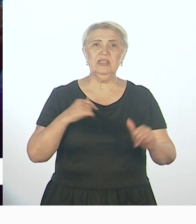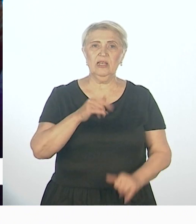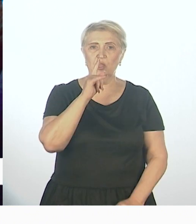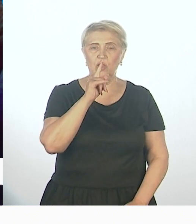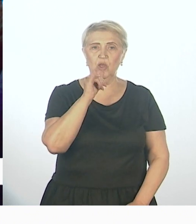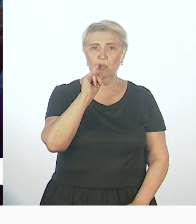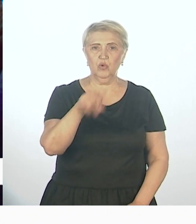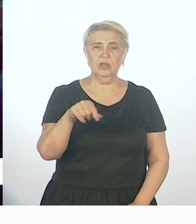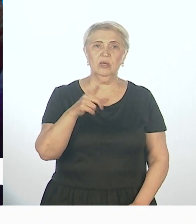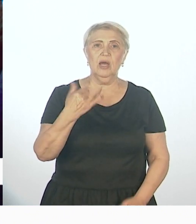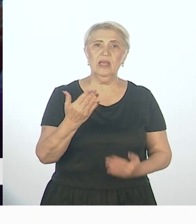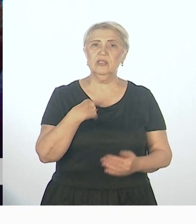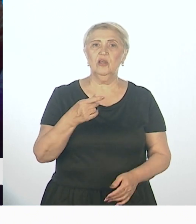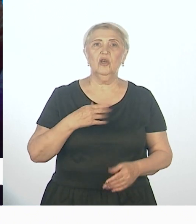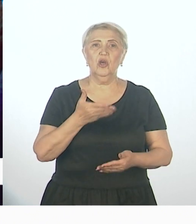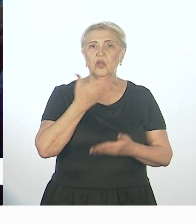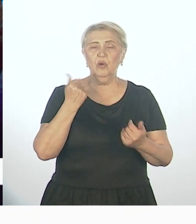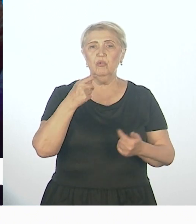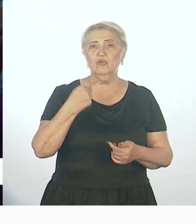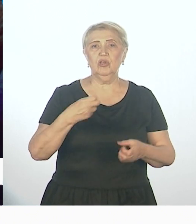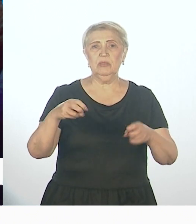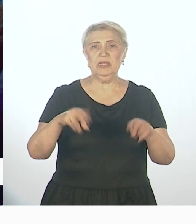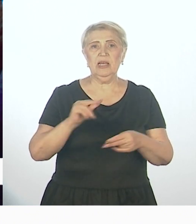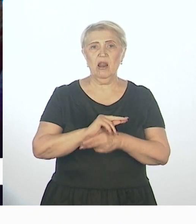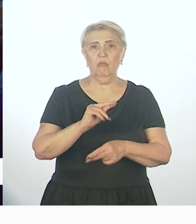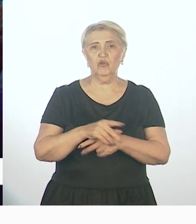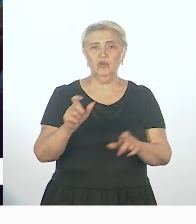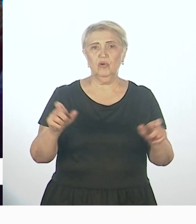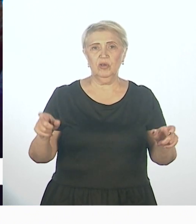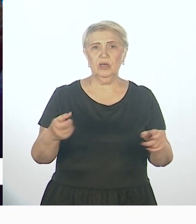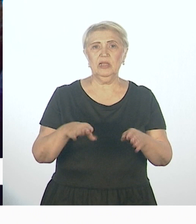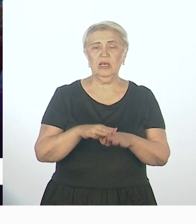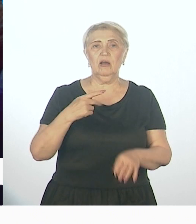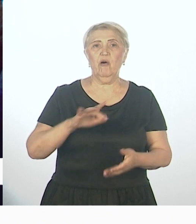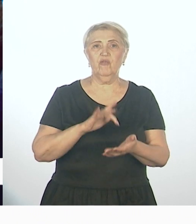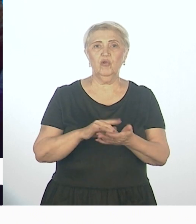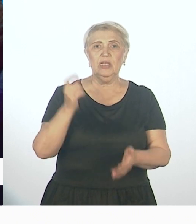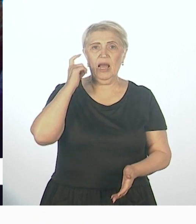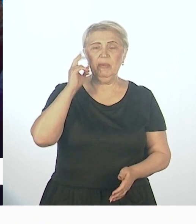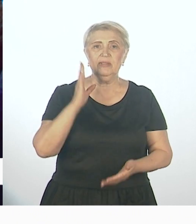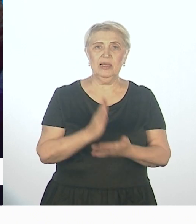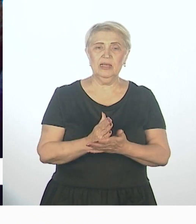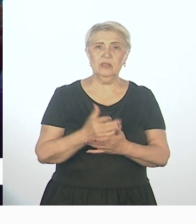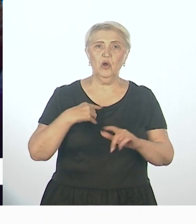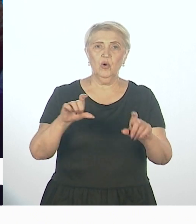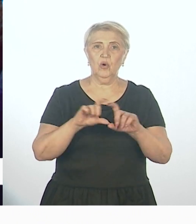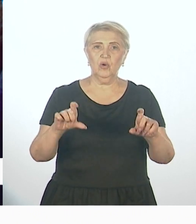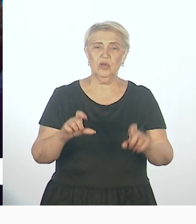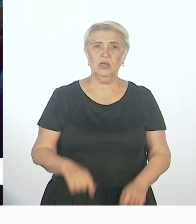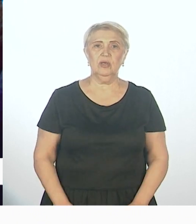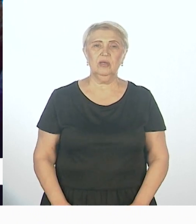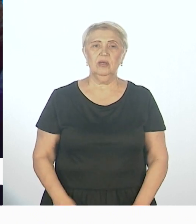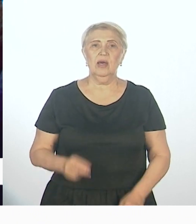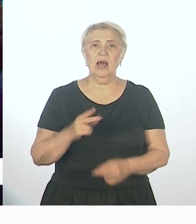не будет специально обученных людей, которые эту историю организуют. Так вот, в Хабаровске есть тоже уникальное учреждение, МАУ «Спортивный» называется,